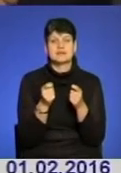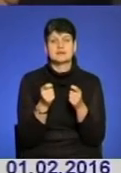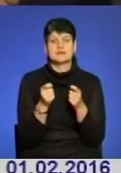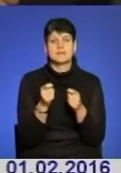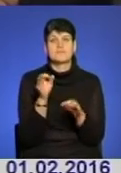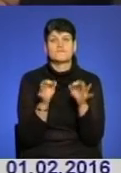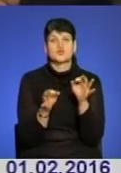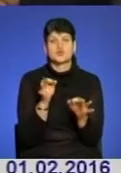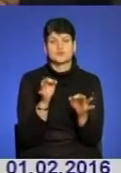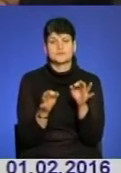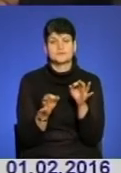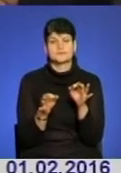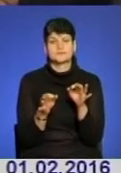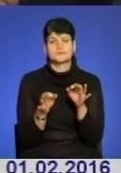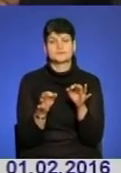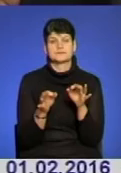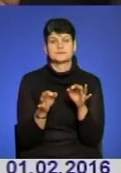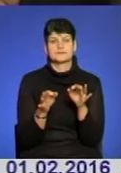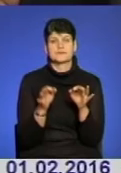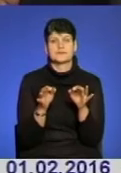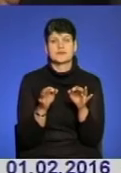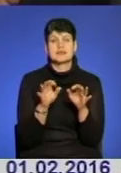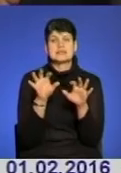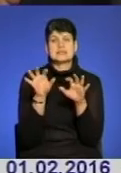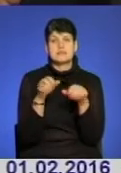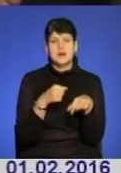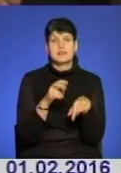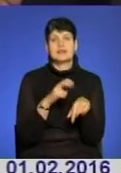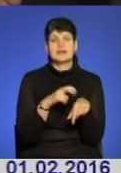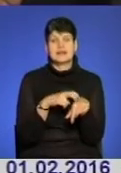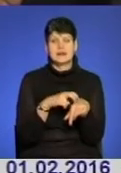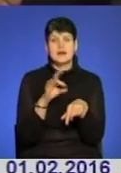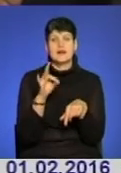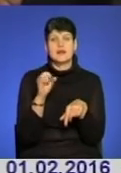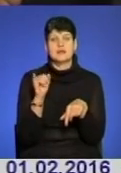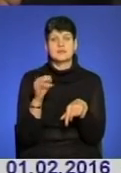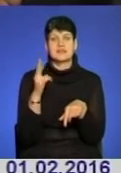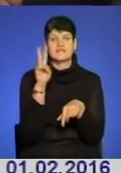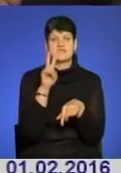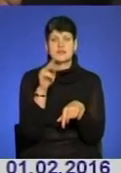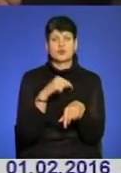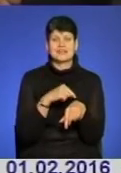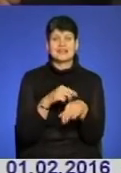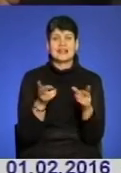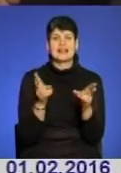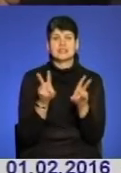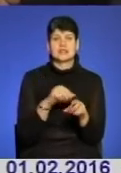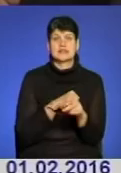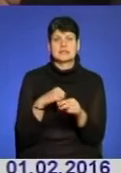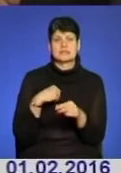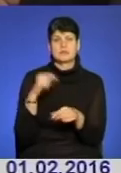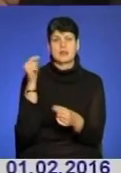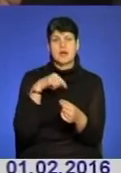суд, забрали лікаря з реанімобіля на дві години, залишивши його самого під